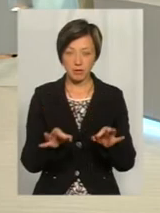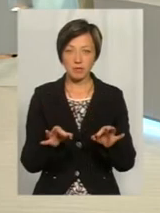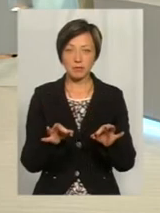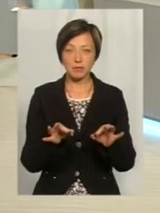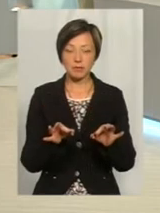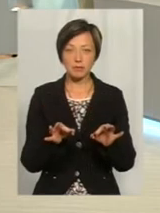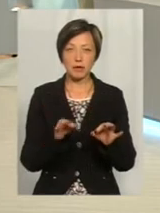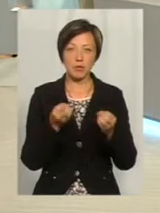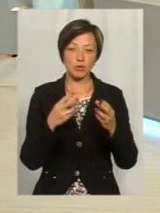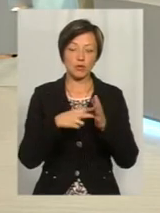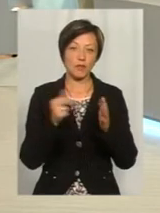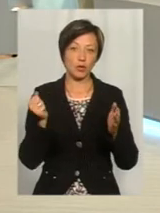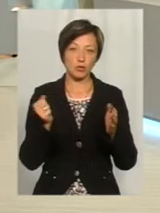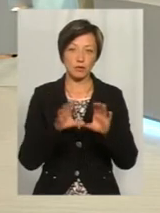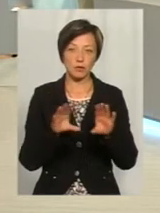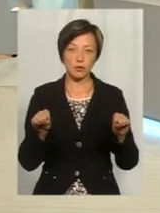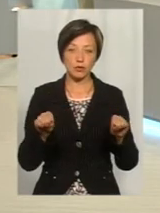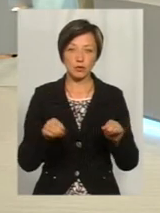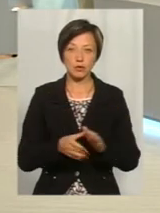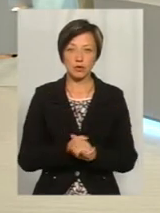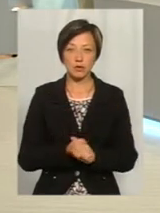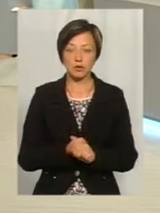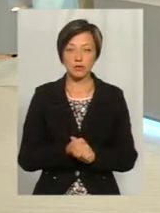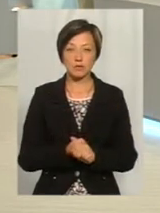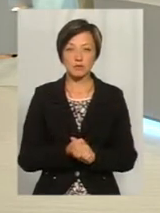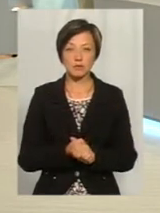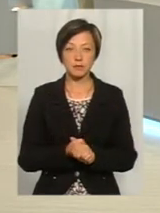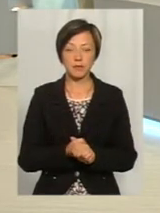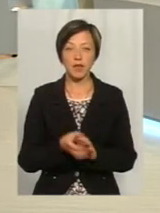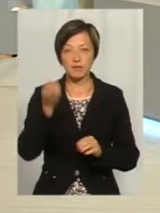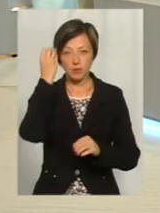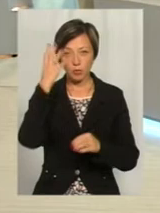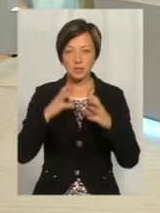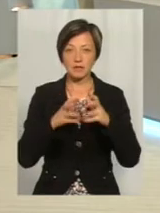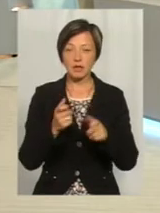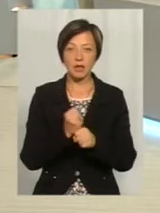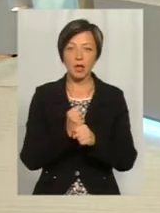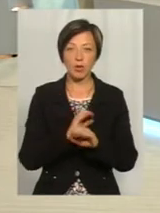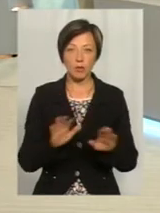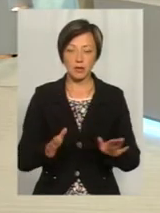раз і відключили. Все, відключили і все, так? В цивілізованому світі не робиться.